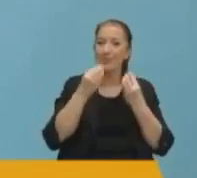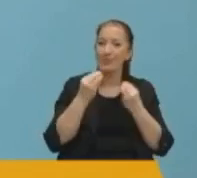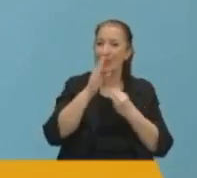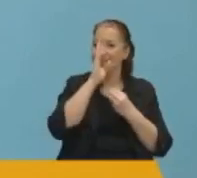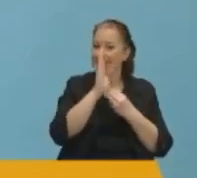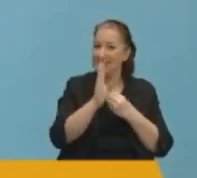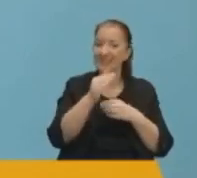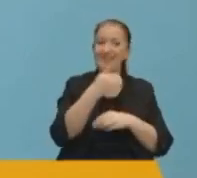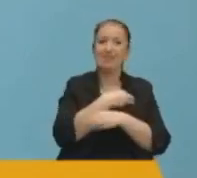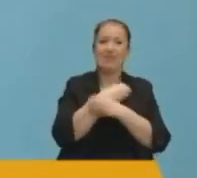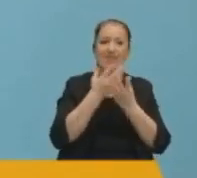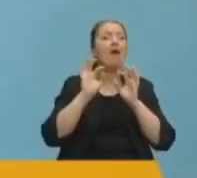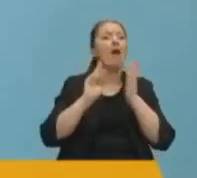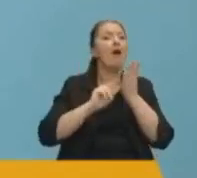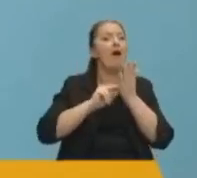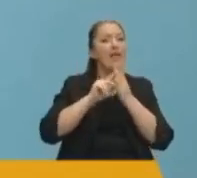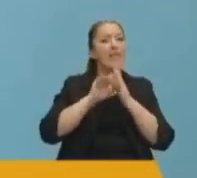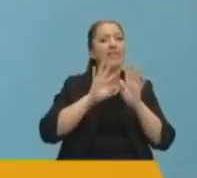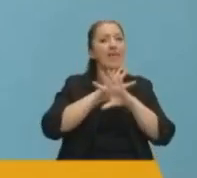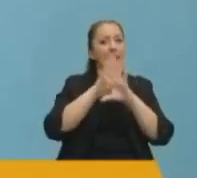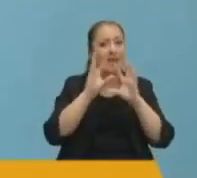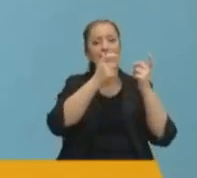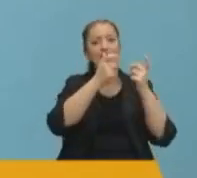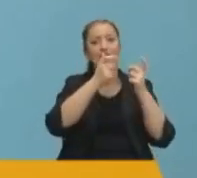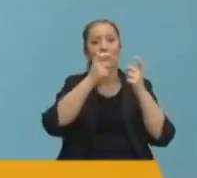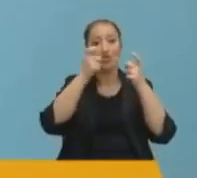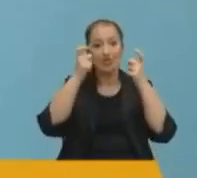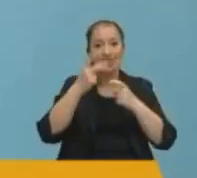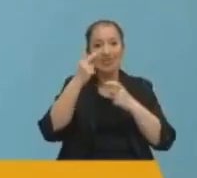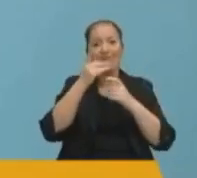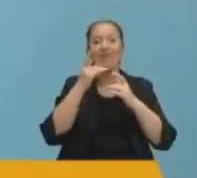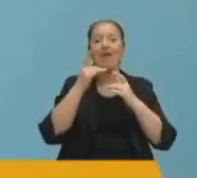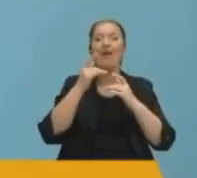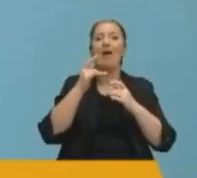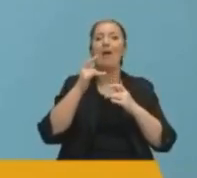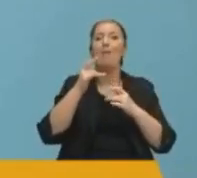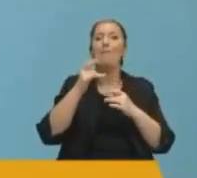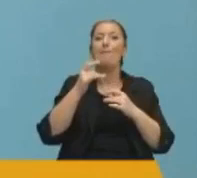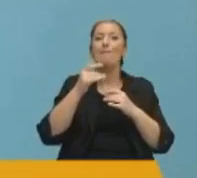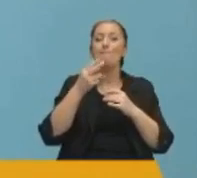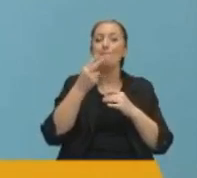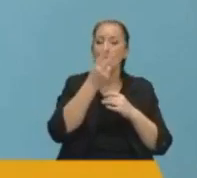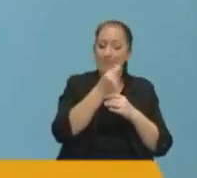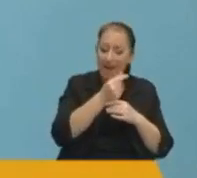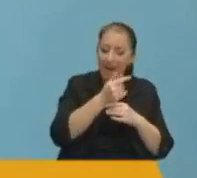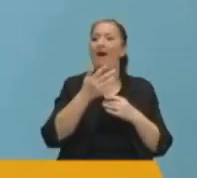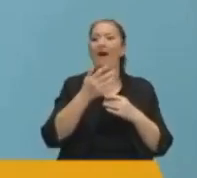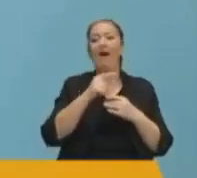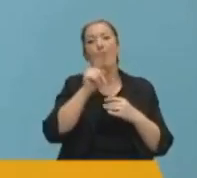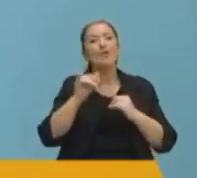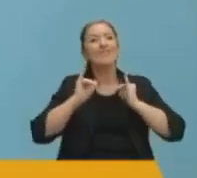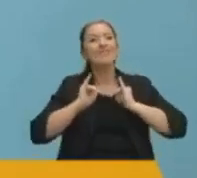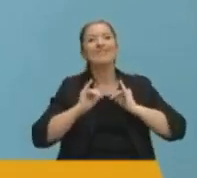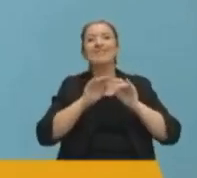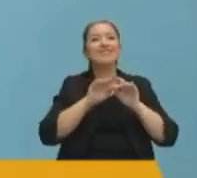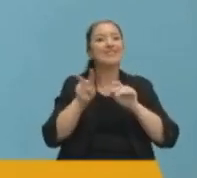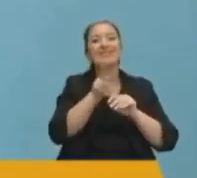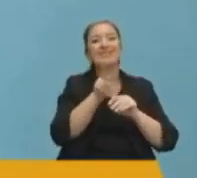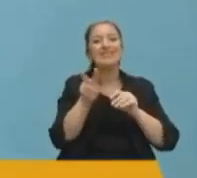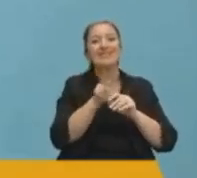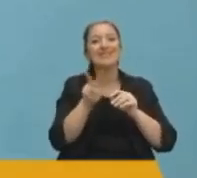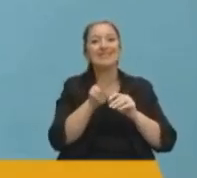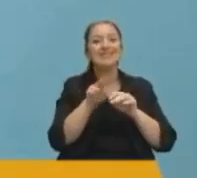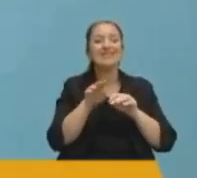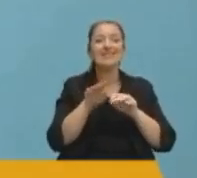ederken, attığınız her adında şehrin iki cephesini yani maddi ve manevi dünyasını birlikte düşünmek, bu ikisi arasındaki